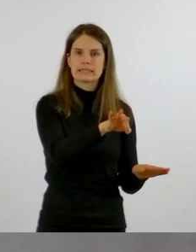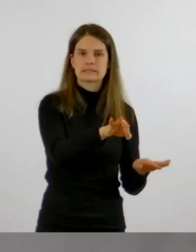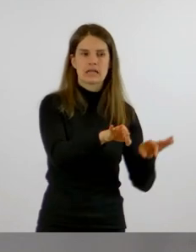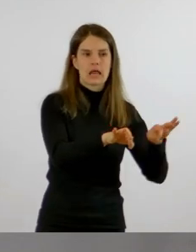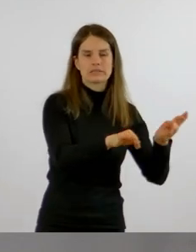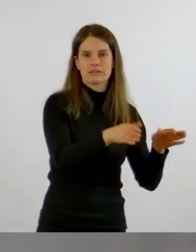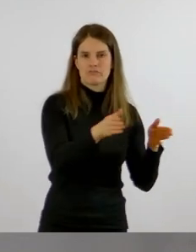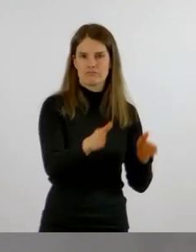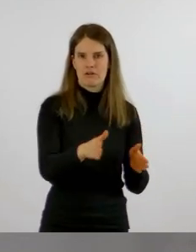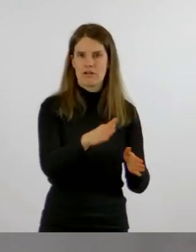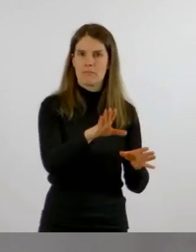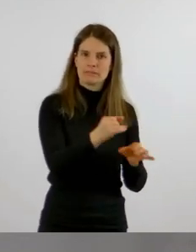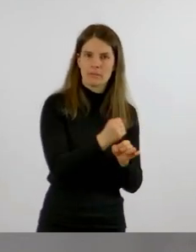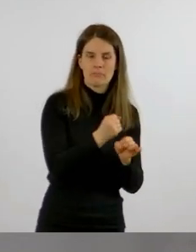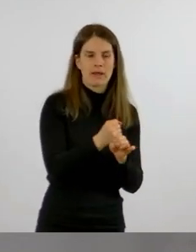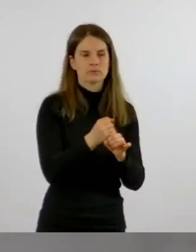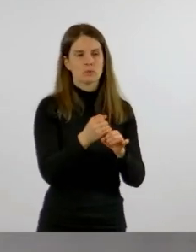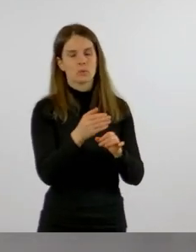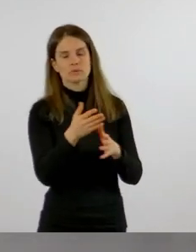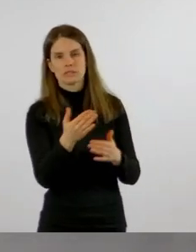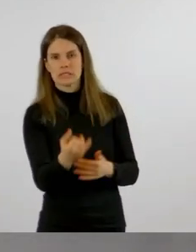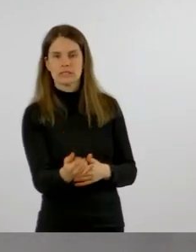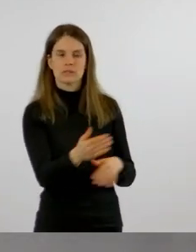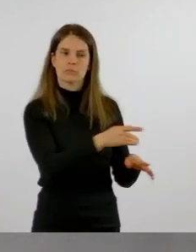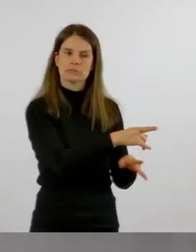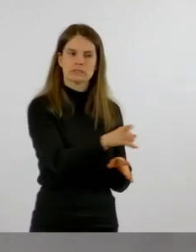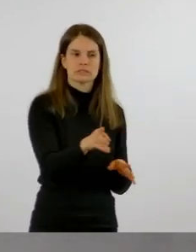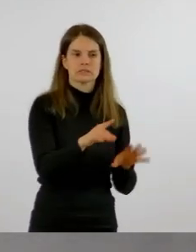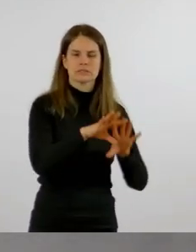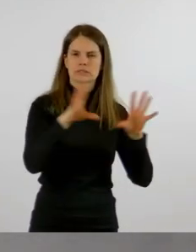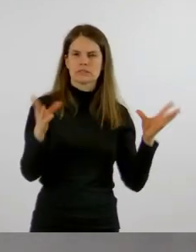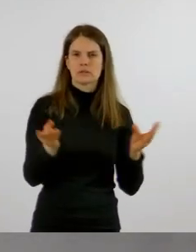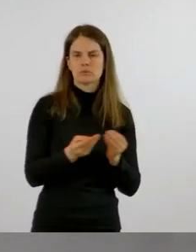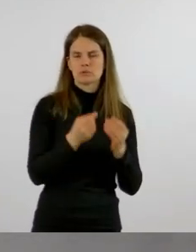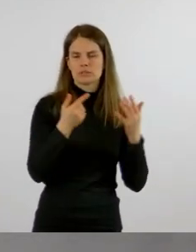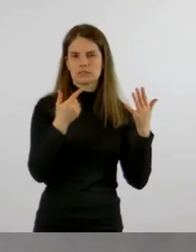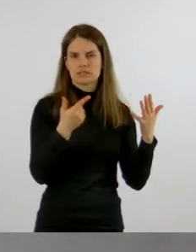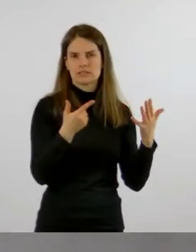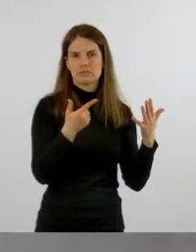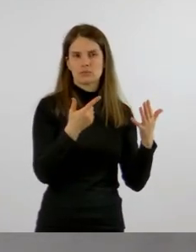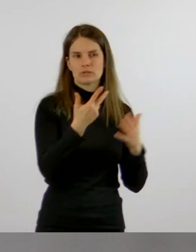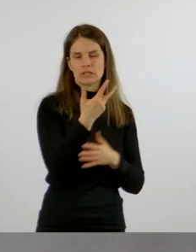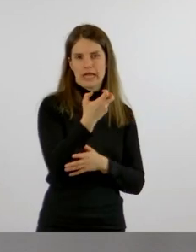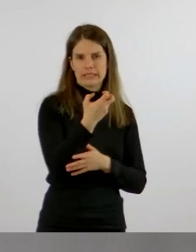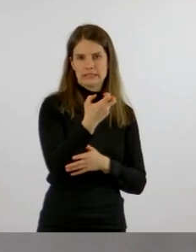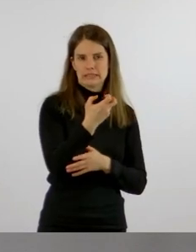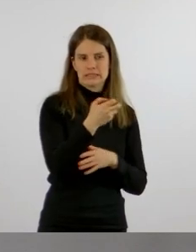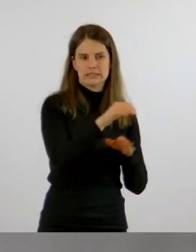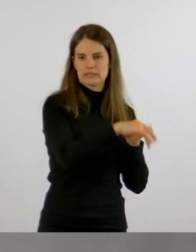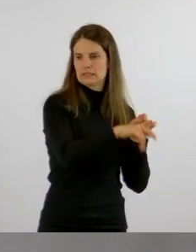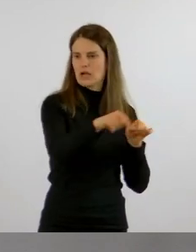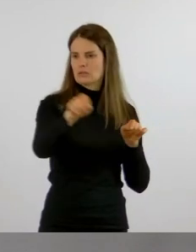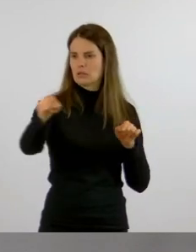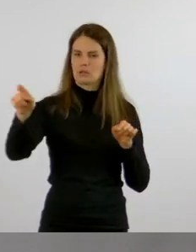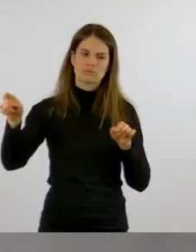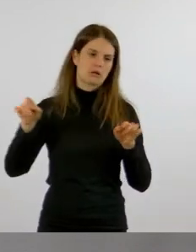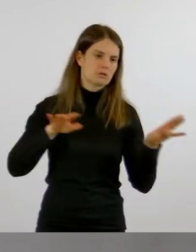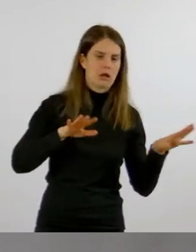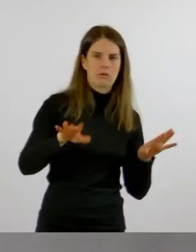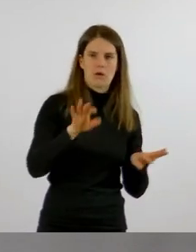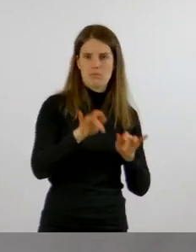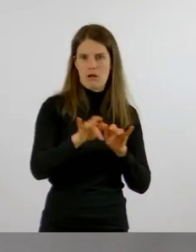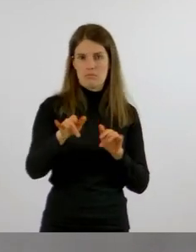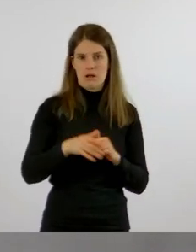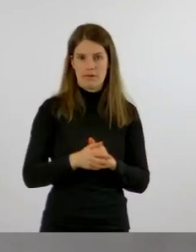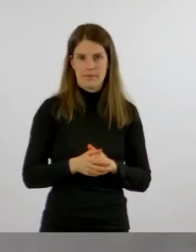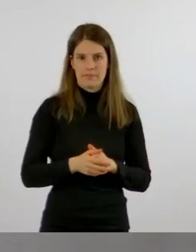und auch bei Kindern in bisher 37 Kindereinrichtungen zu verzeichnen haben. Also das entspricht